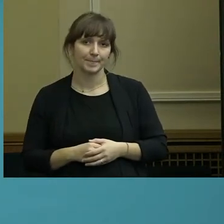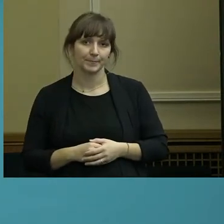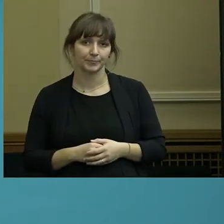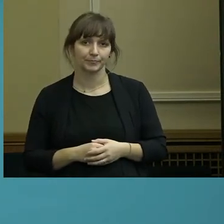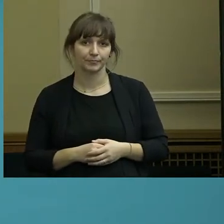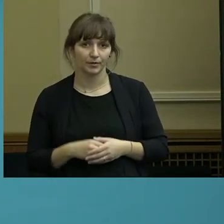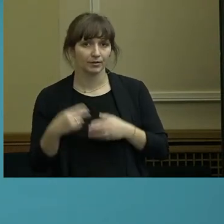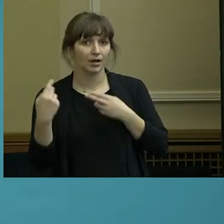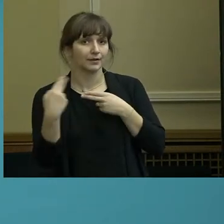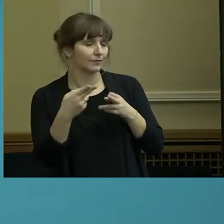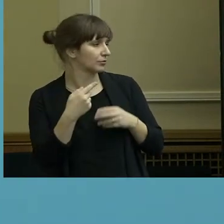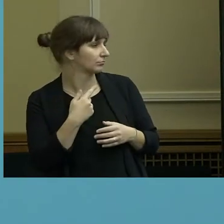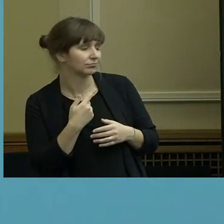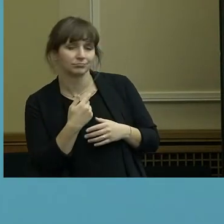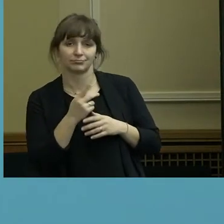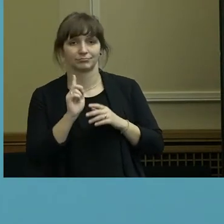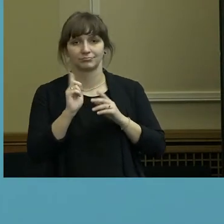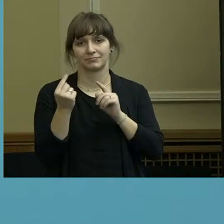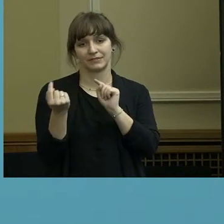Kein Poker.